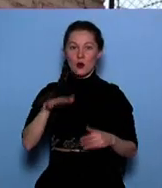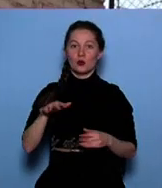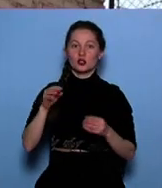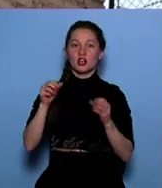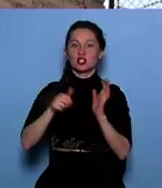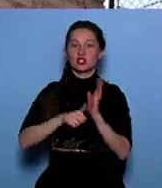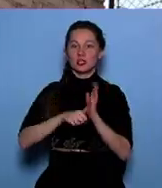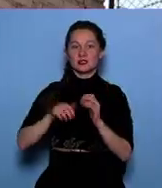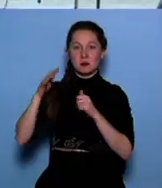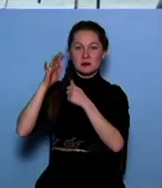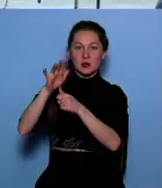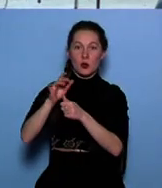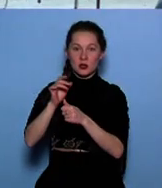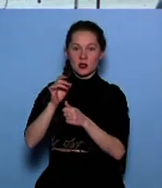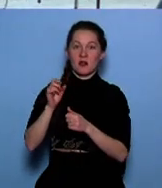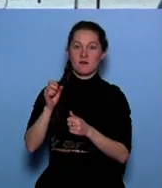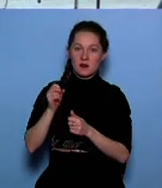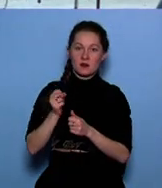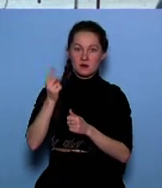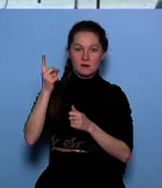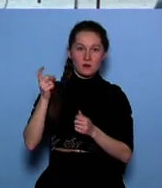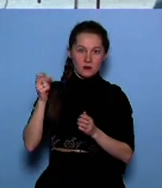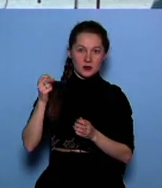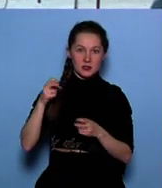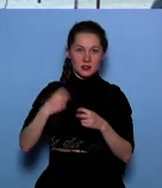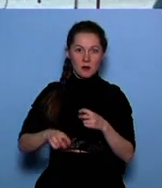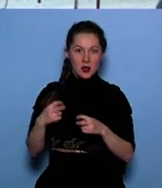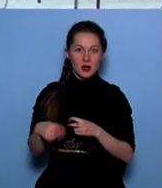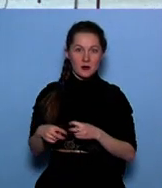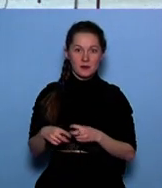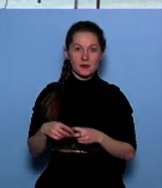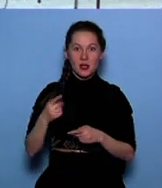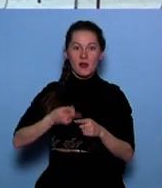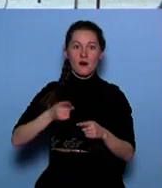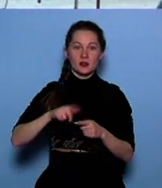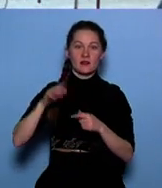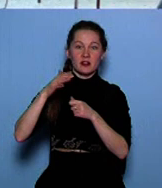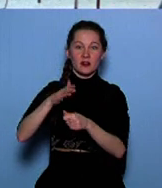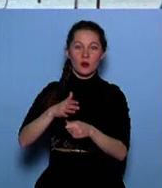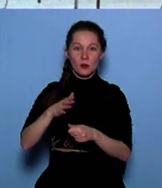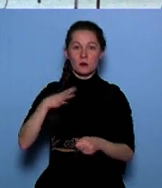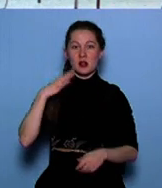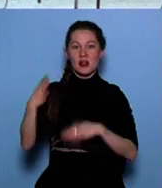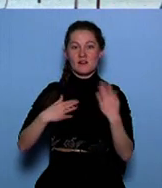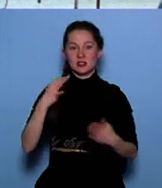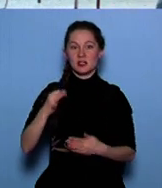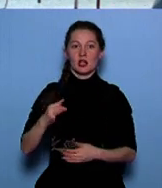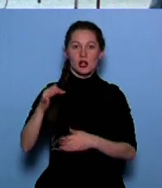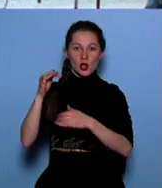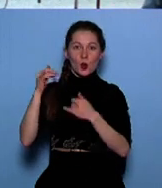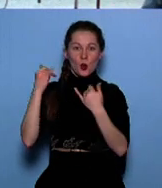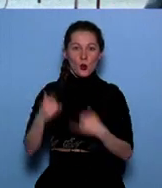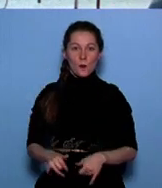Данный квадрокоптер не справился как с управлением. Был сильный ветер и упало учреждение.